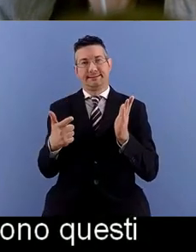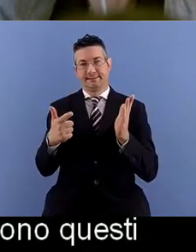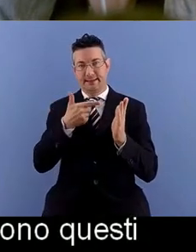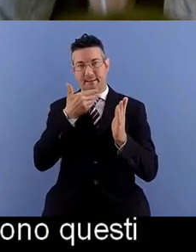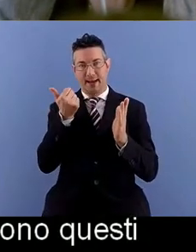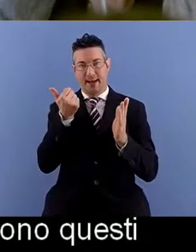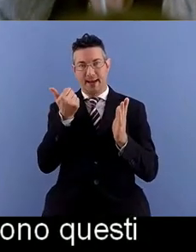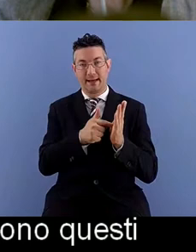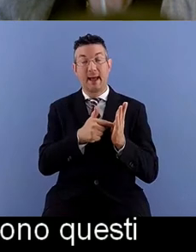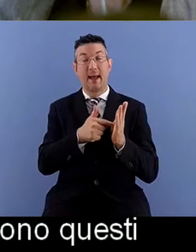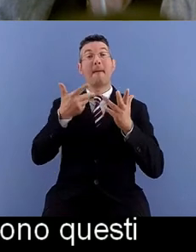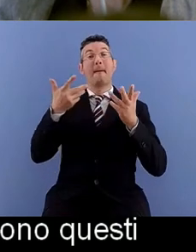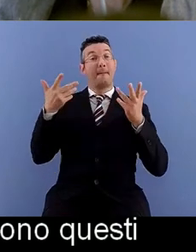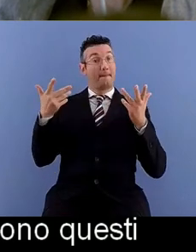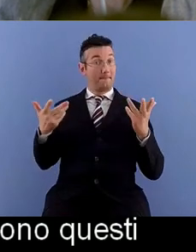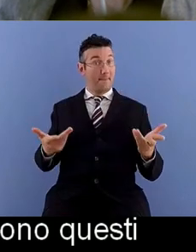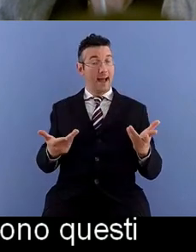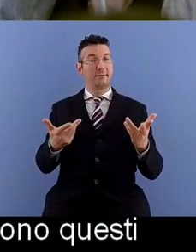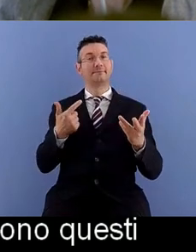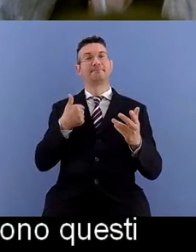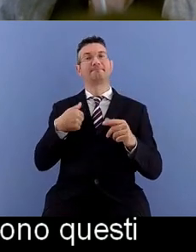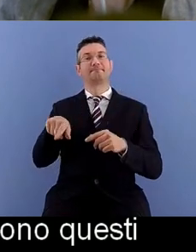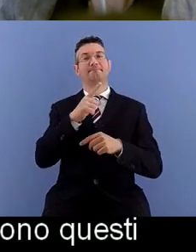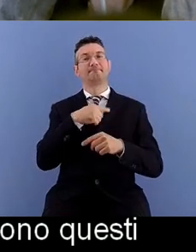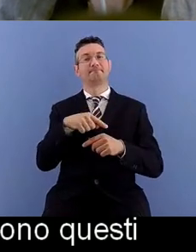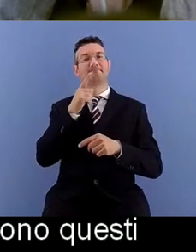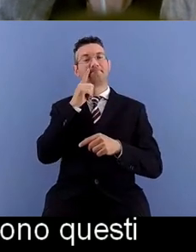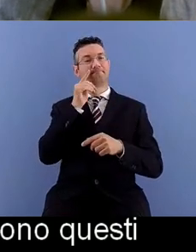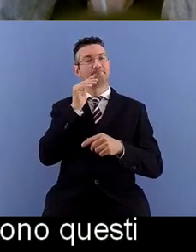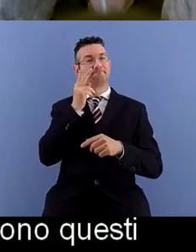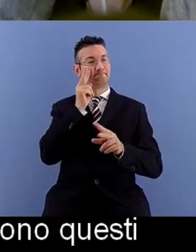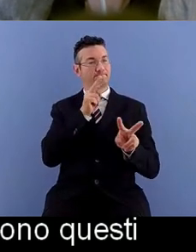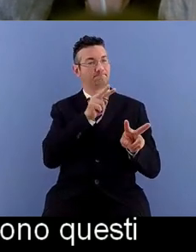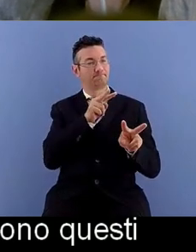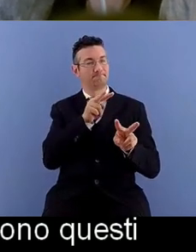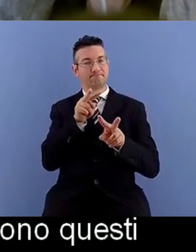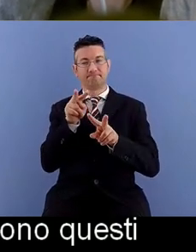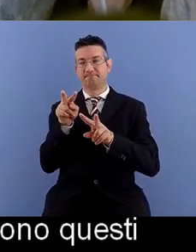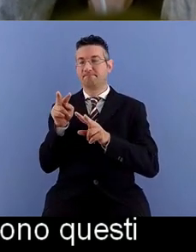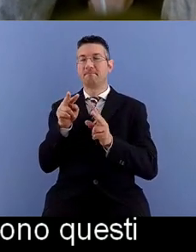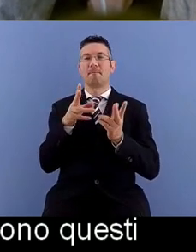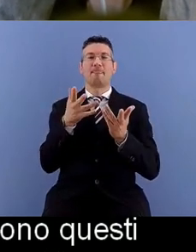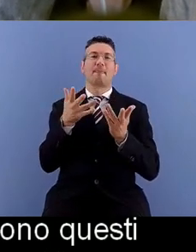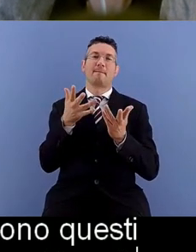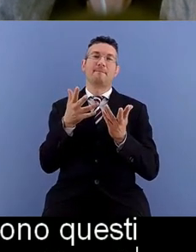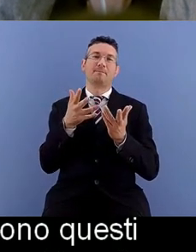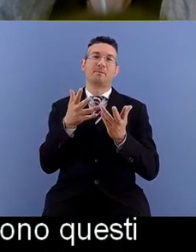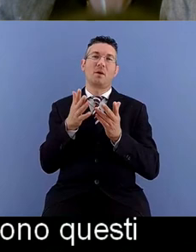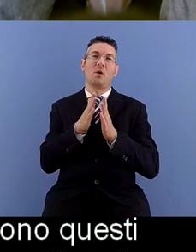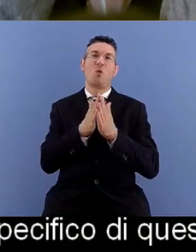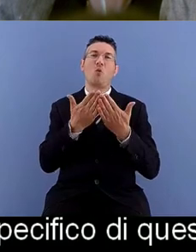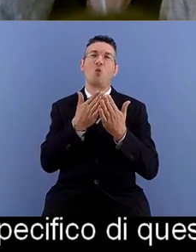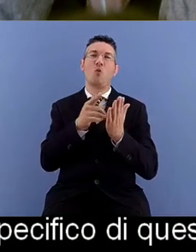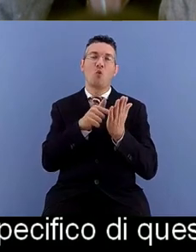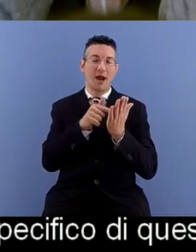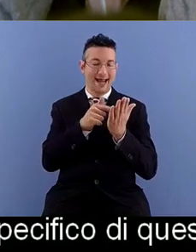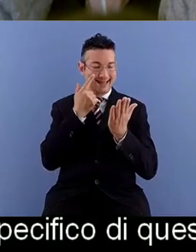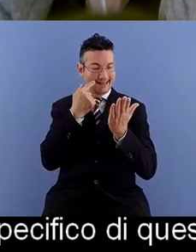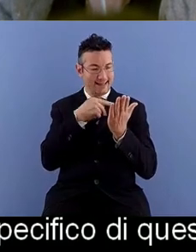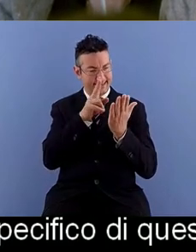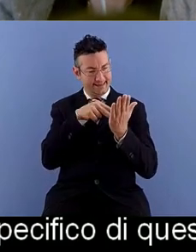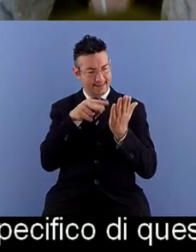osservare il contenuto nello specifico di questa guida che si occupa di